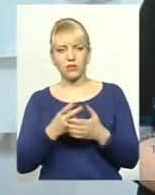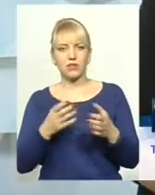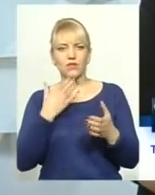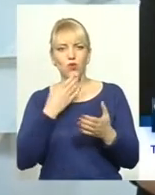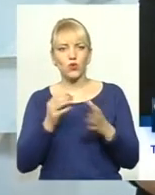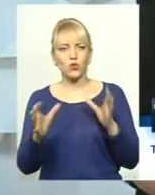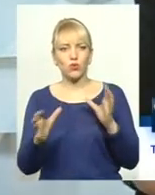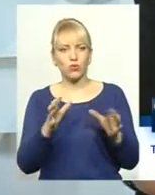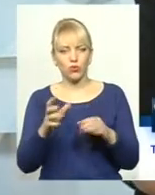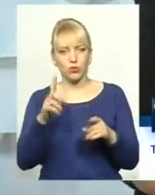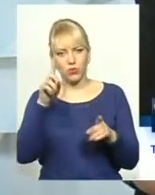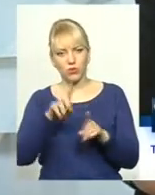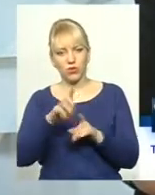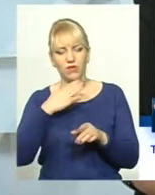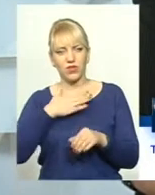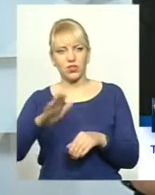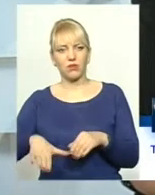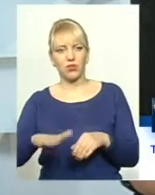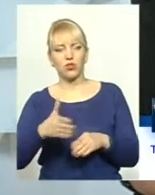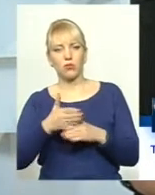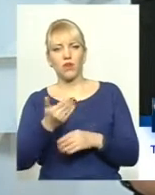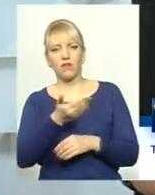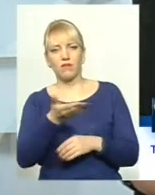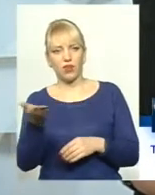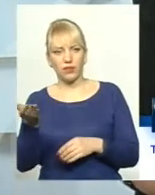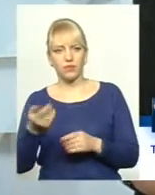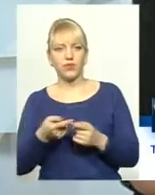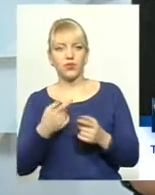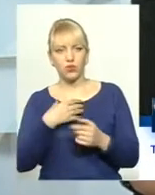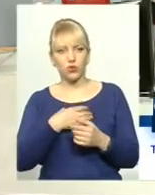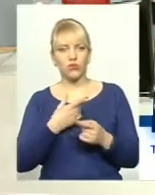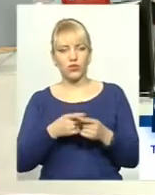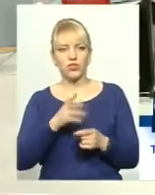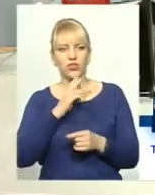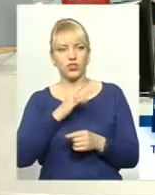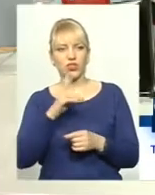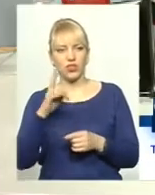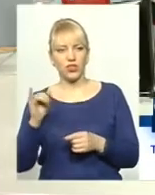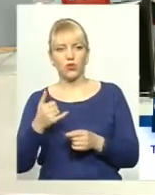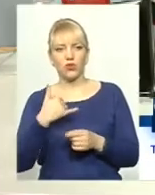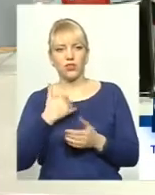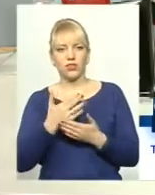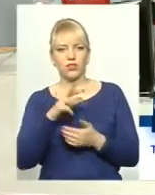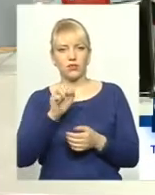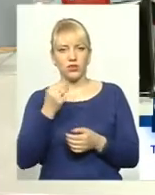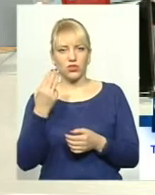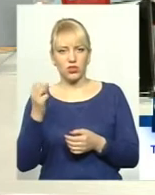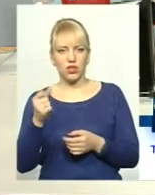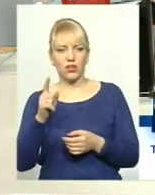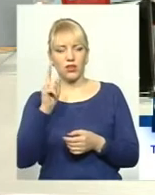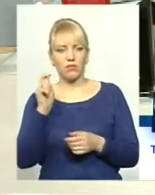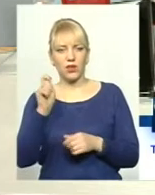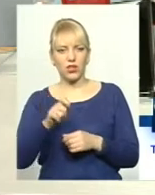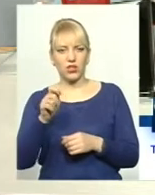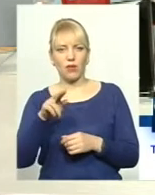менших і також допомагали вам. В основному одні жінки, так? і волонтери, і працівники. Міша, який приїжджає по вихідним